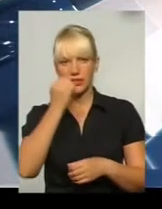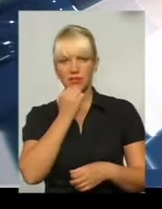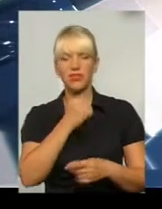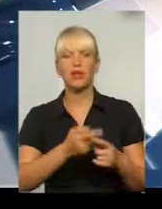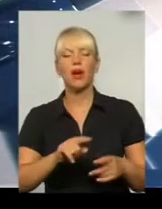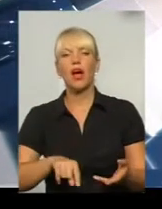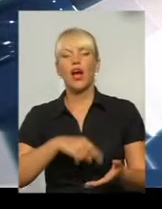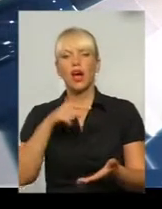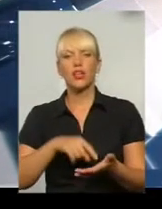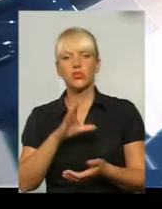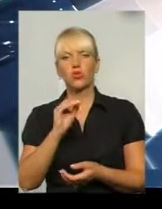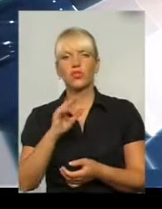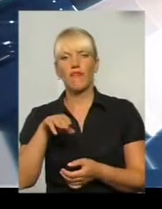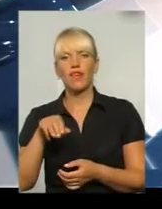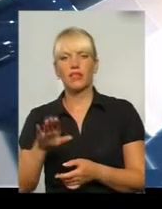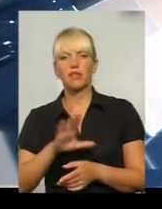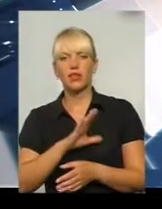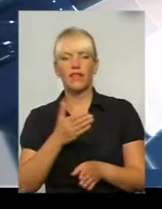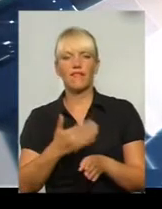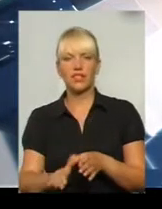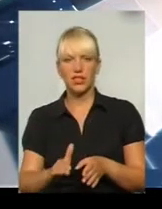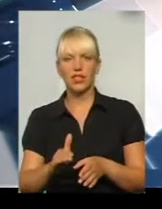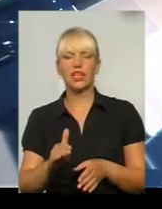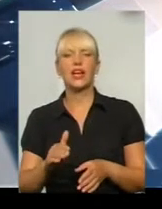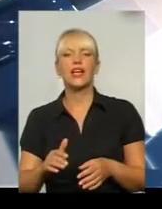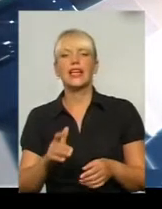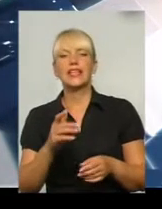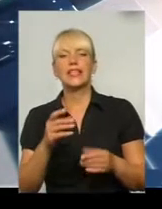городським совєтам була вигідна земля. От,